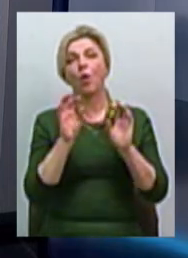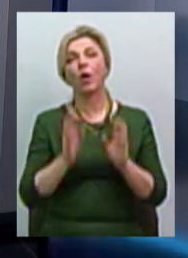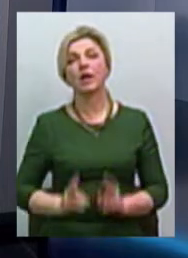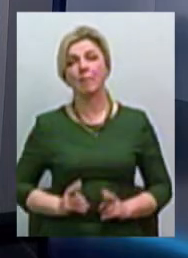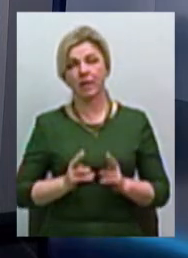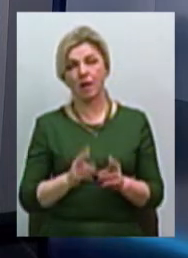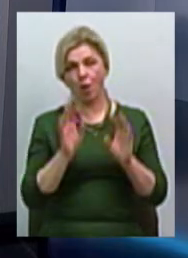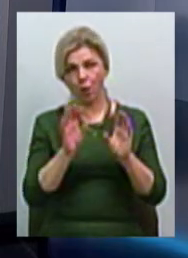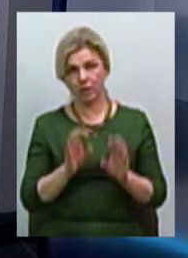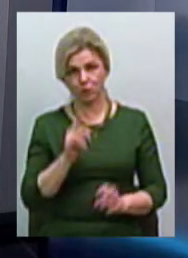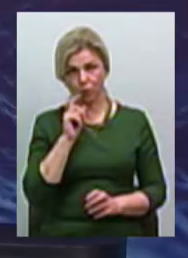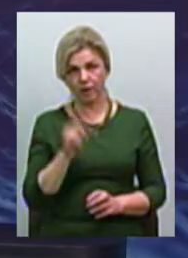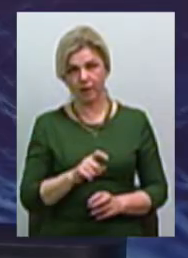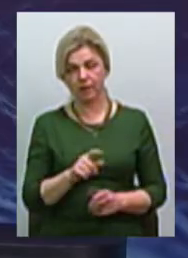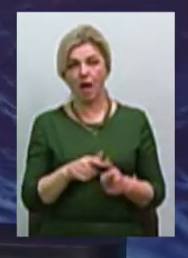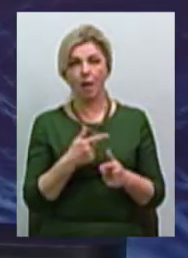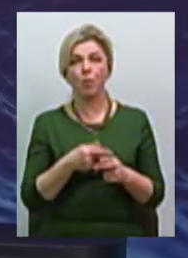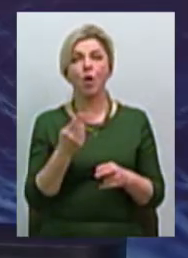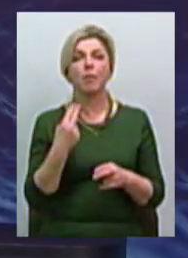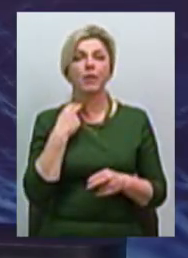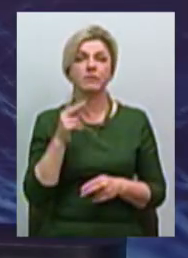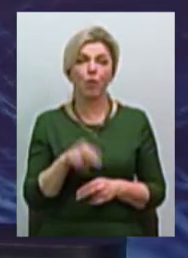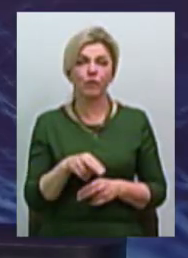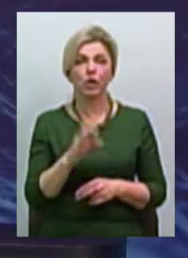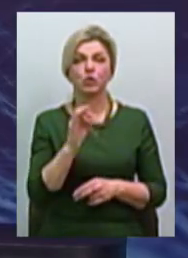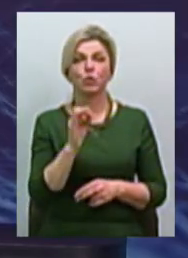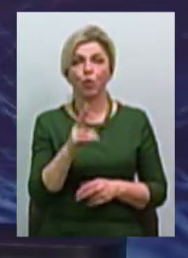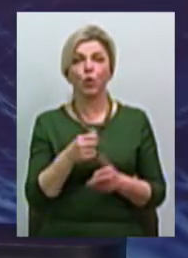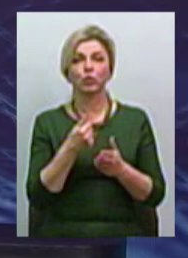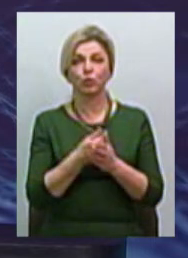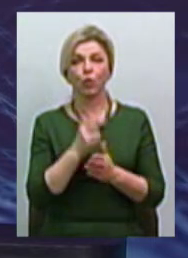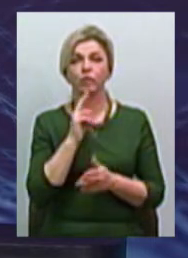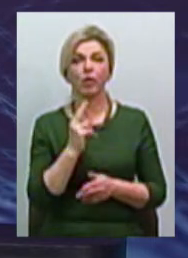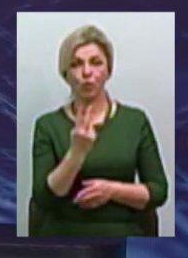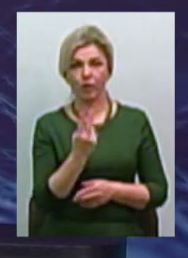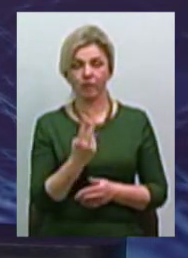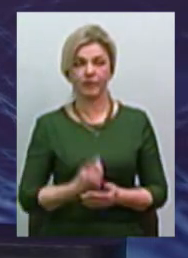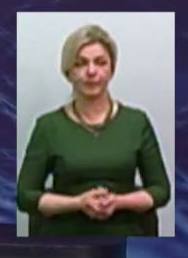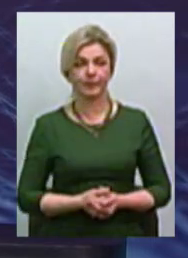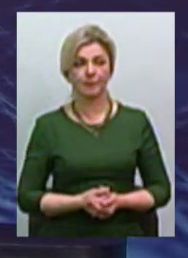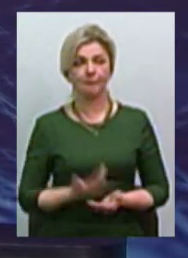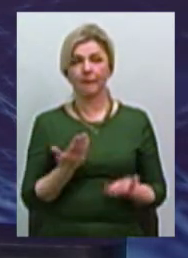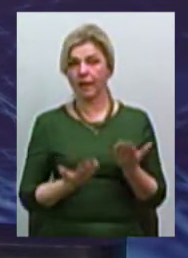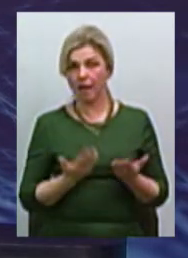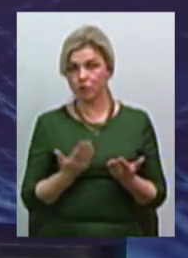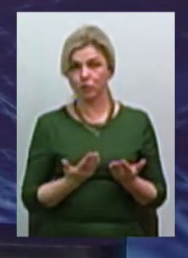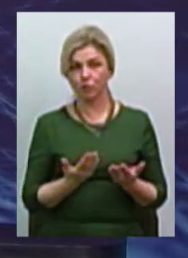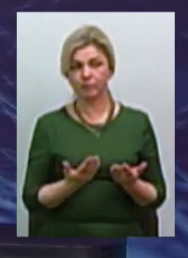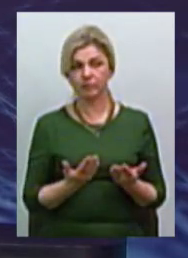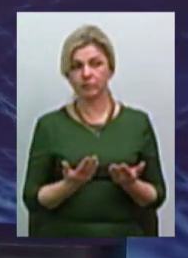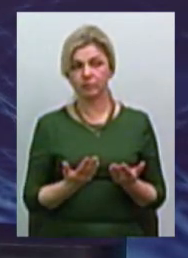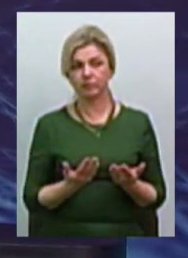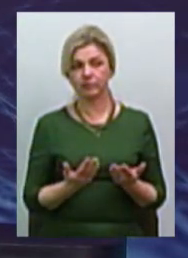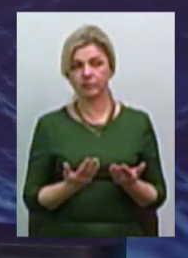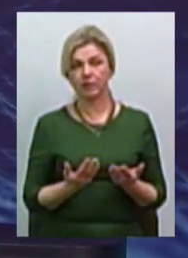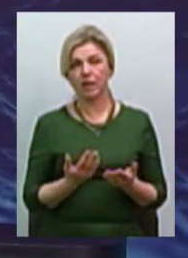кодексу України або позбавлення волі на термін до 2 років. Якщо ти таке ж саме